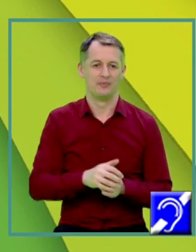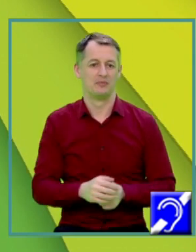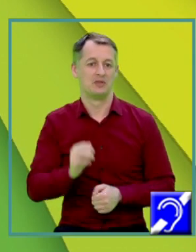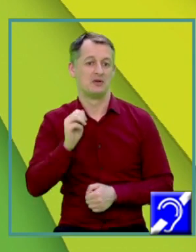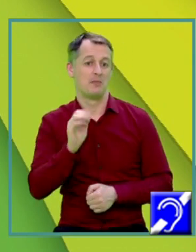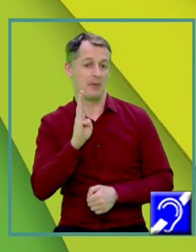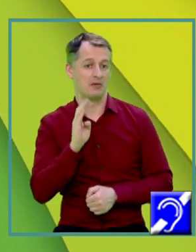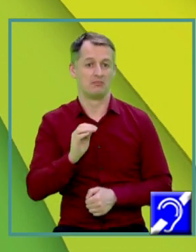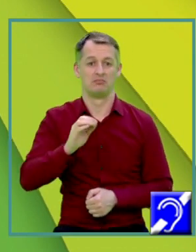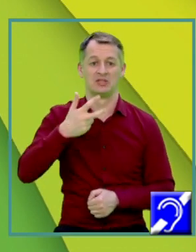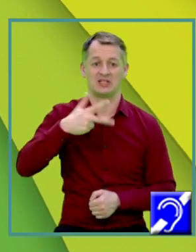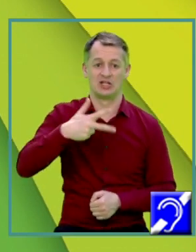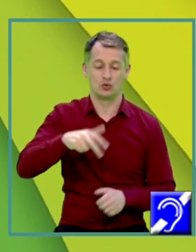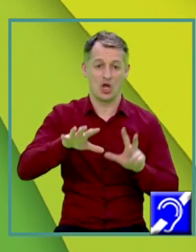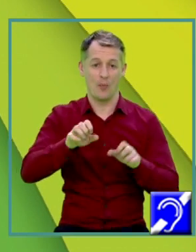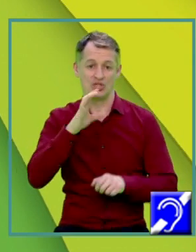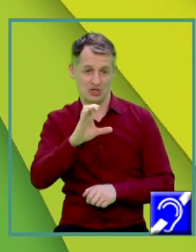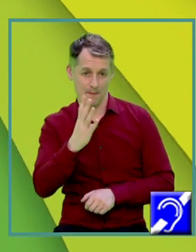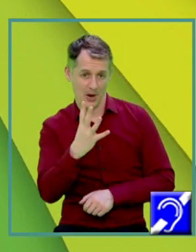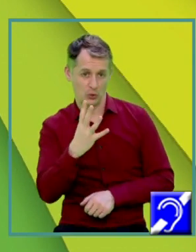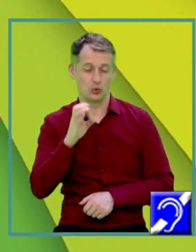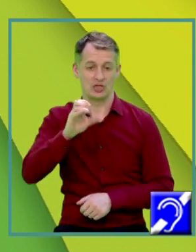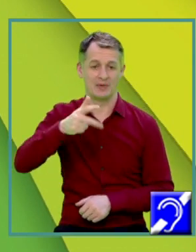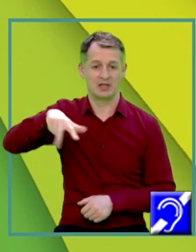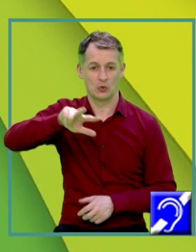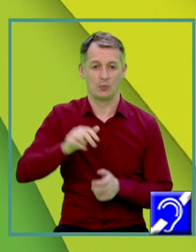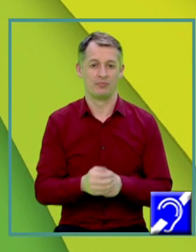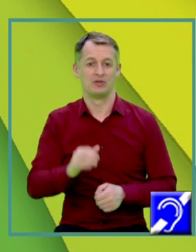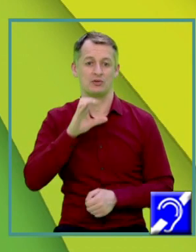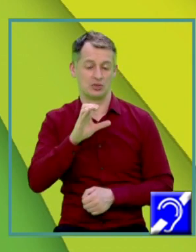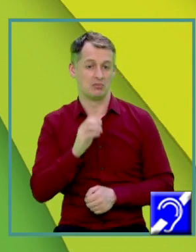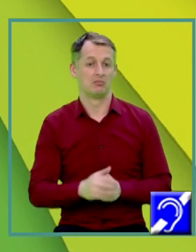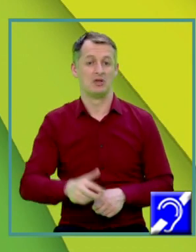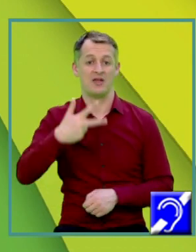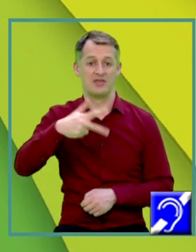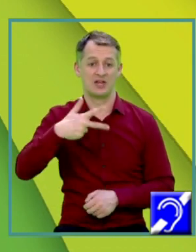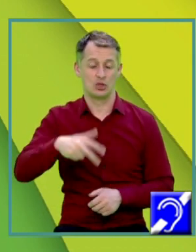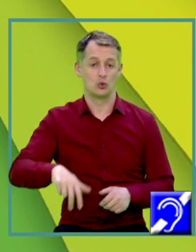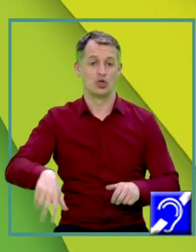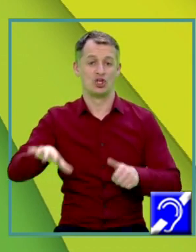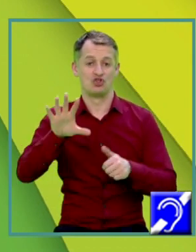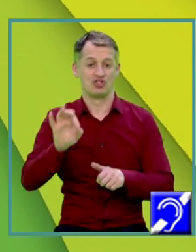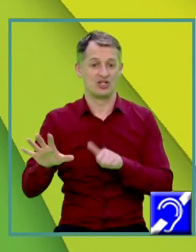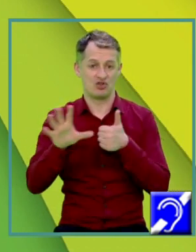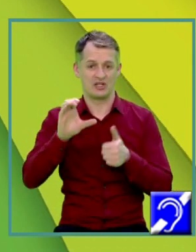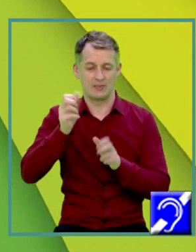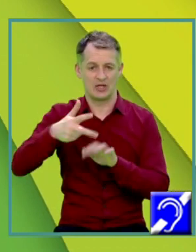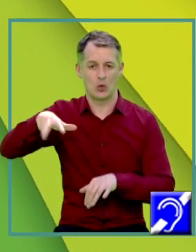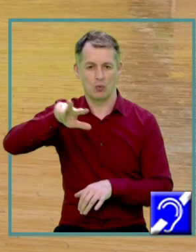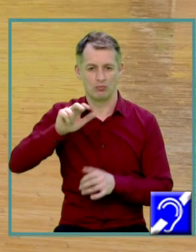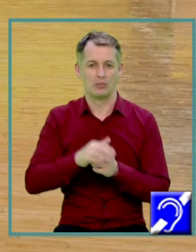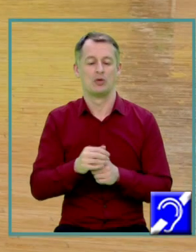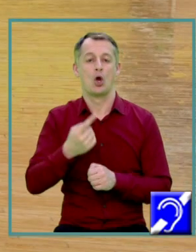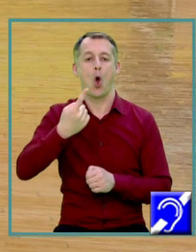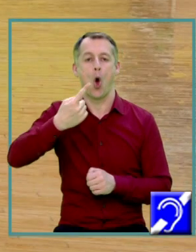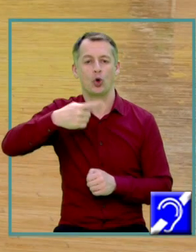cubi C. 356 cm cubi D. 192 cm cubi